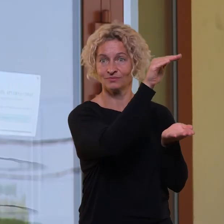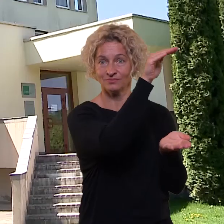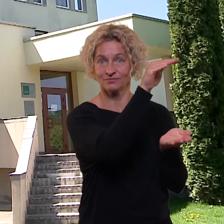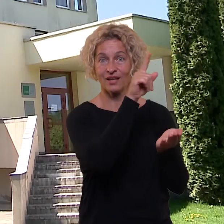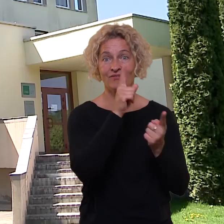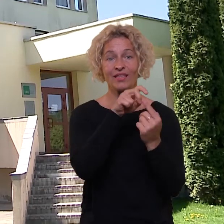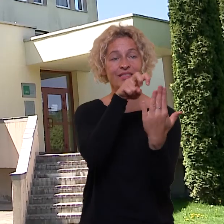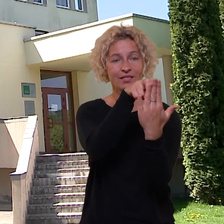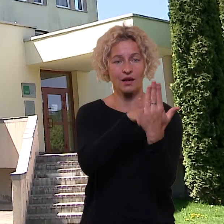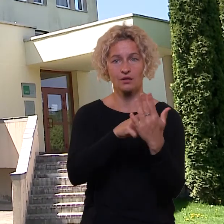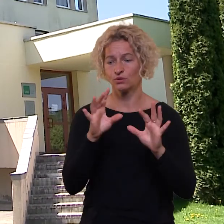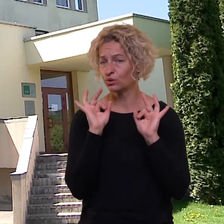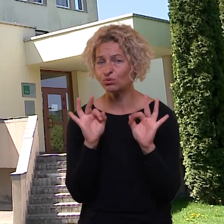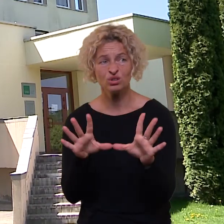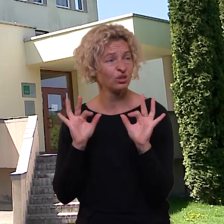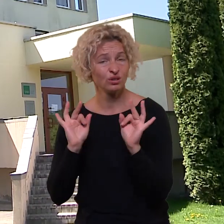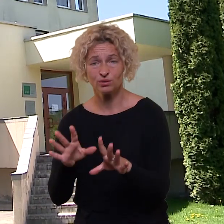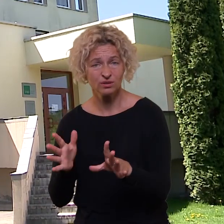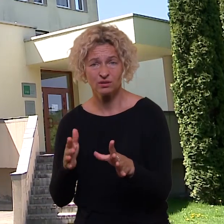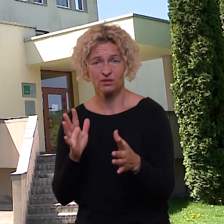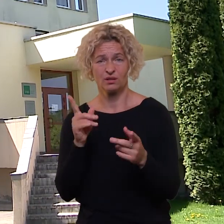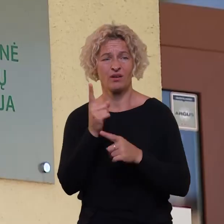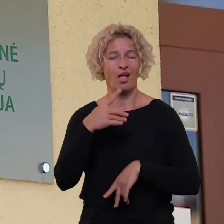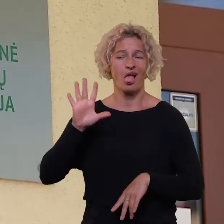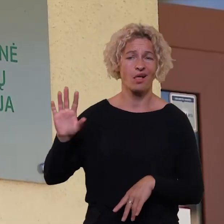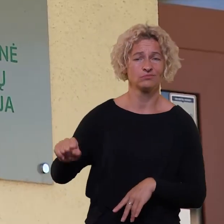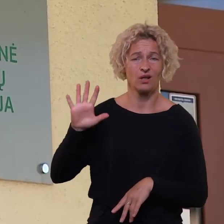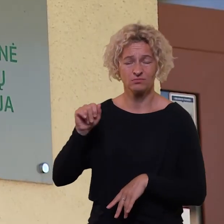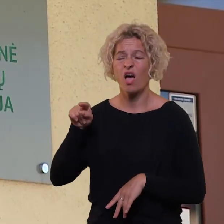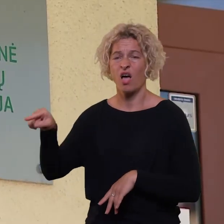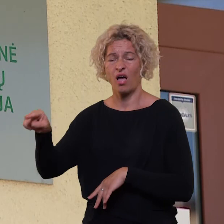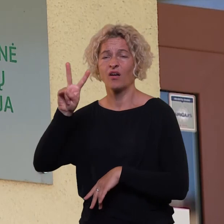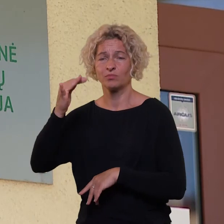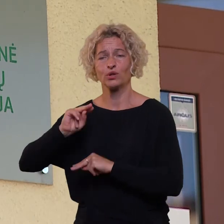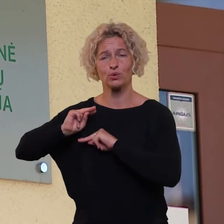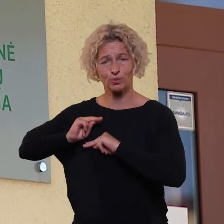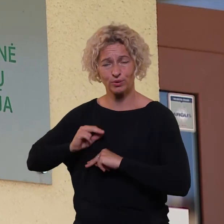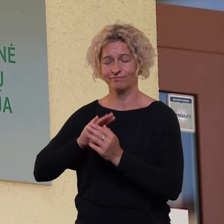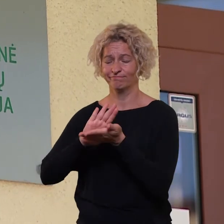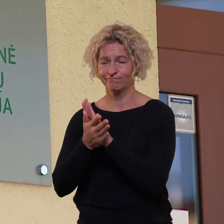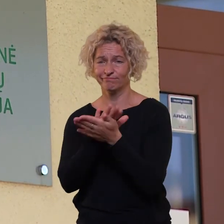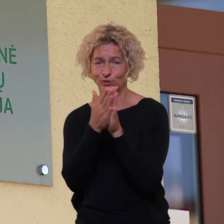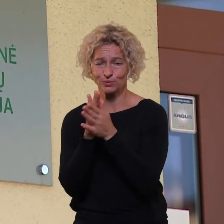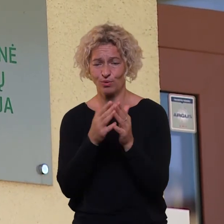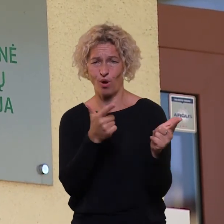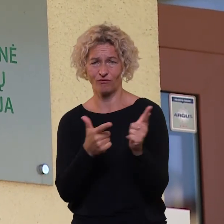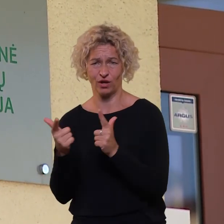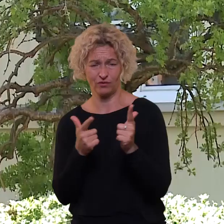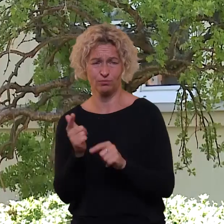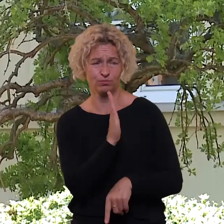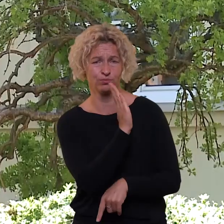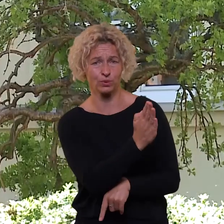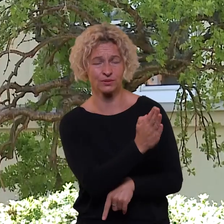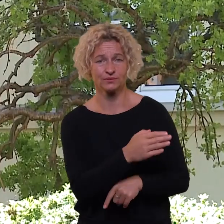tačiau net ir mokesčio administratoriaus raginami to nepadarė. Šiems gyventojams mokėtina gyventojų pajamų suma Valstybinė mokesčių